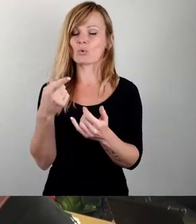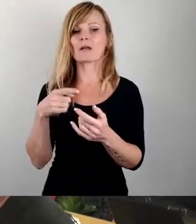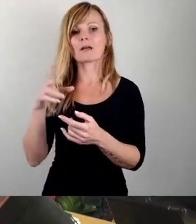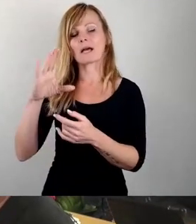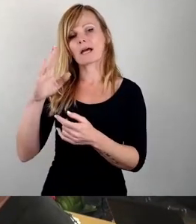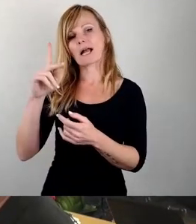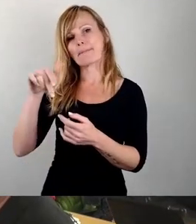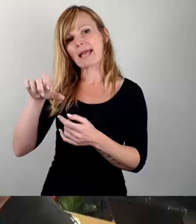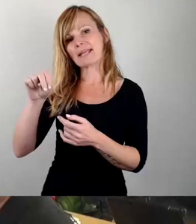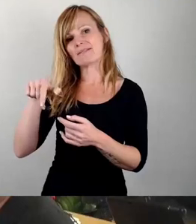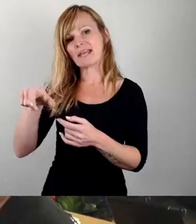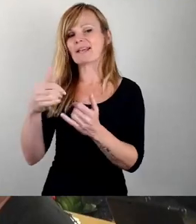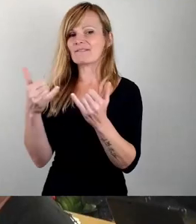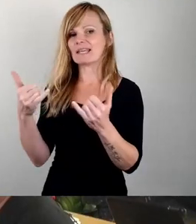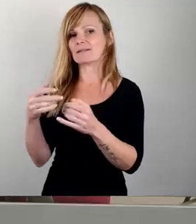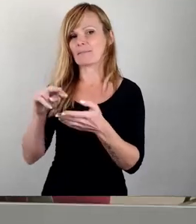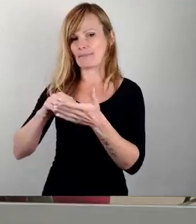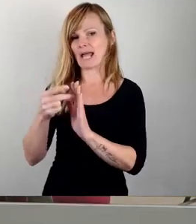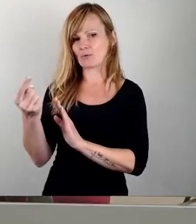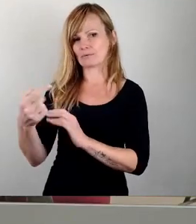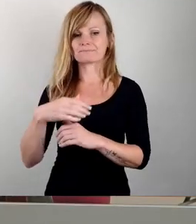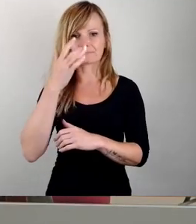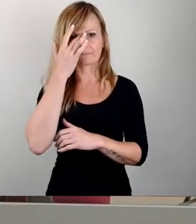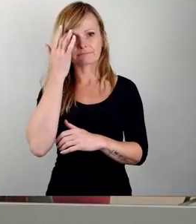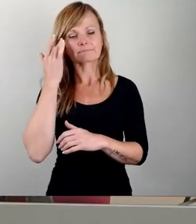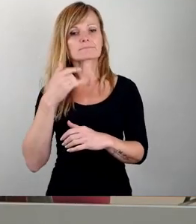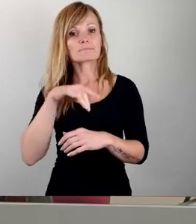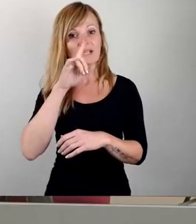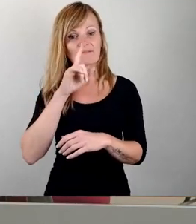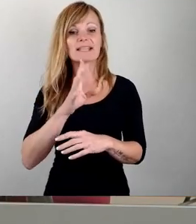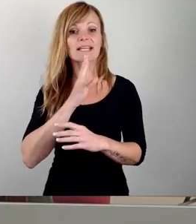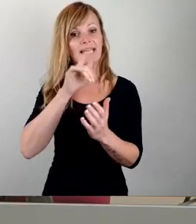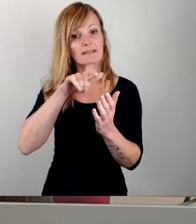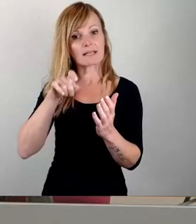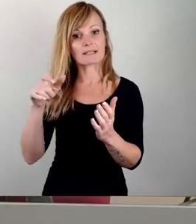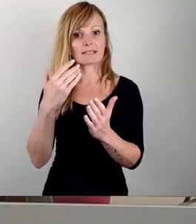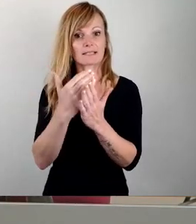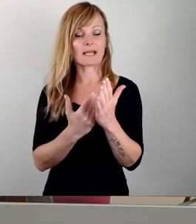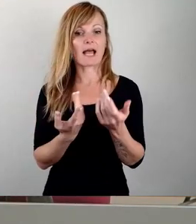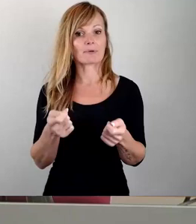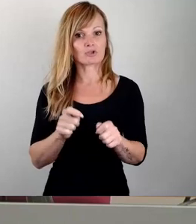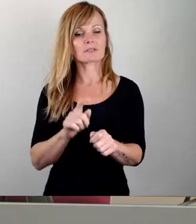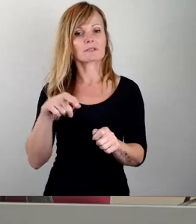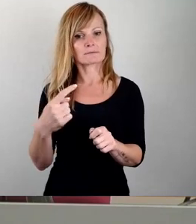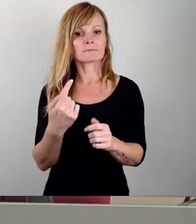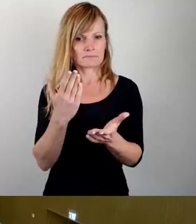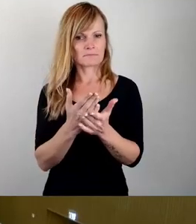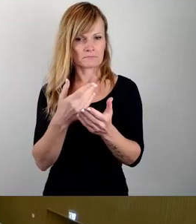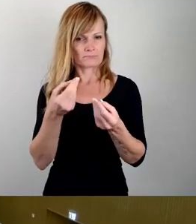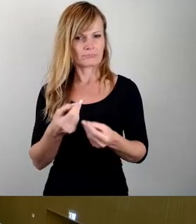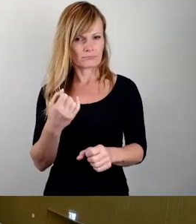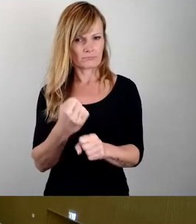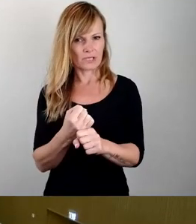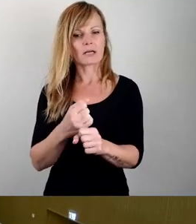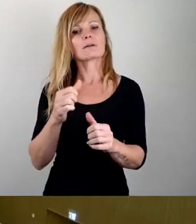sind. Okay, würde man dann machen, wenn wir die Rednerliste abgeschlossen haben. Jetzt erst mal noch Herr Breuer. Ich mache es erst gleich von hier. Der